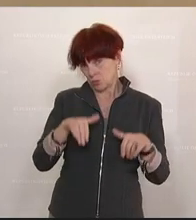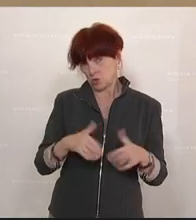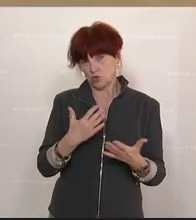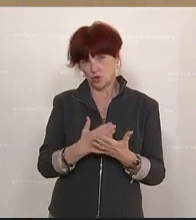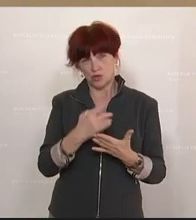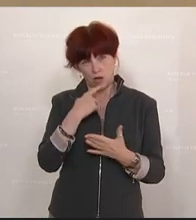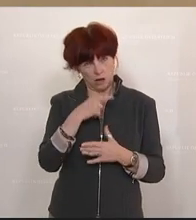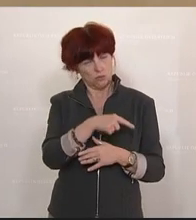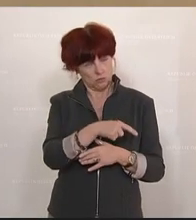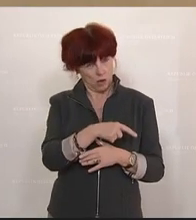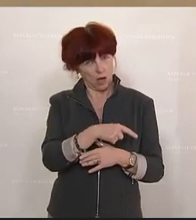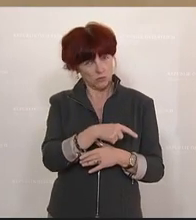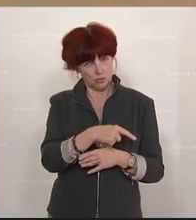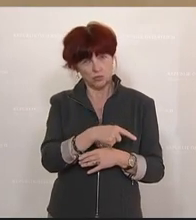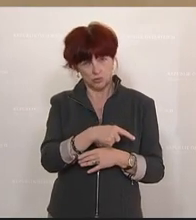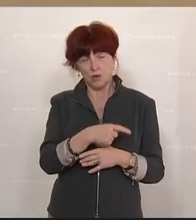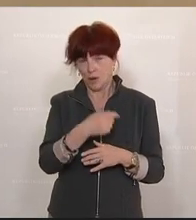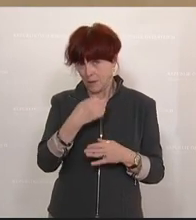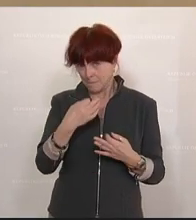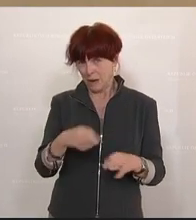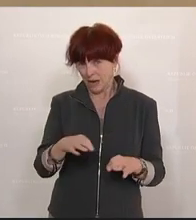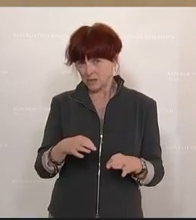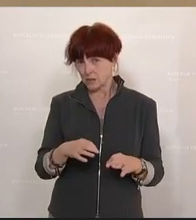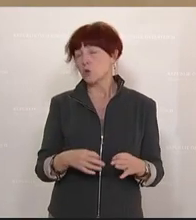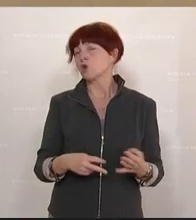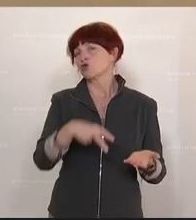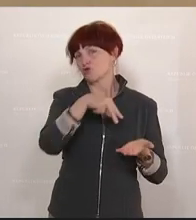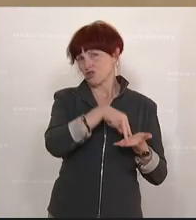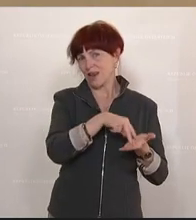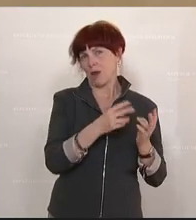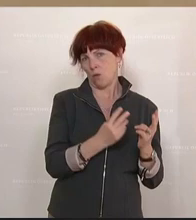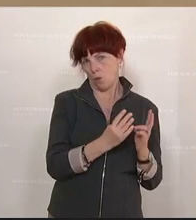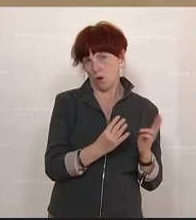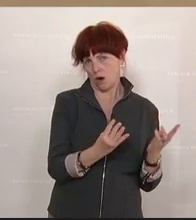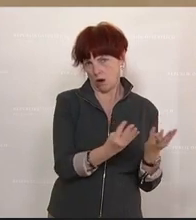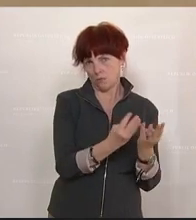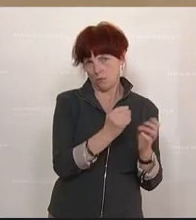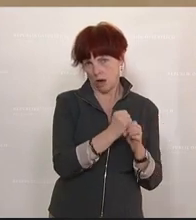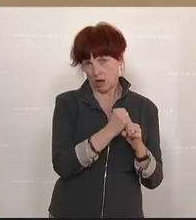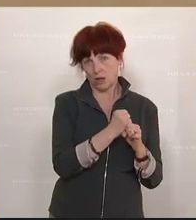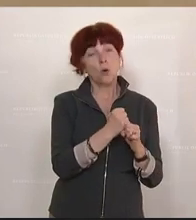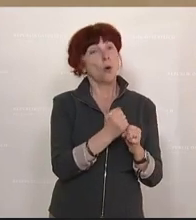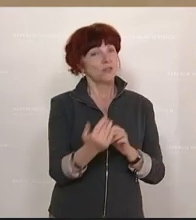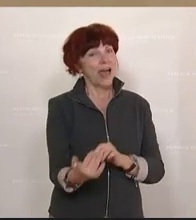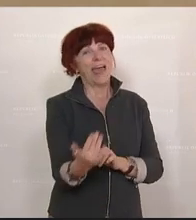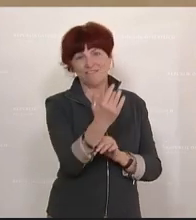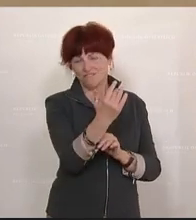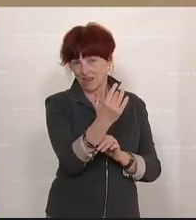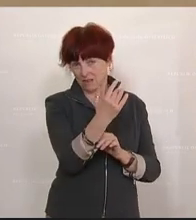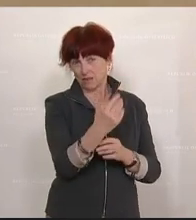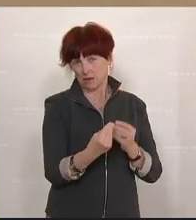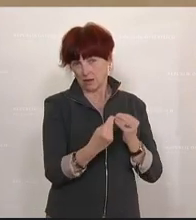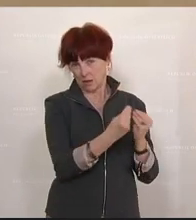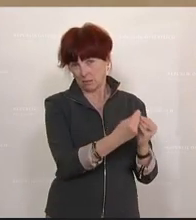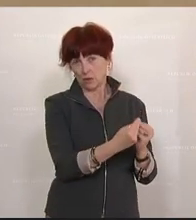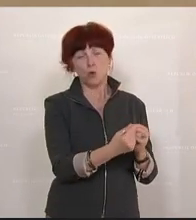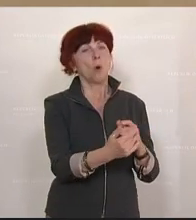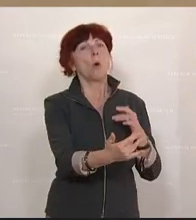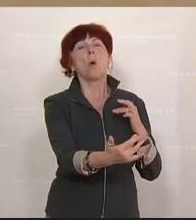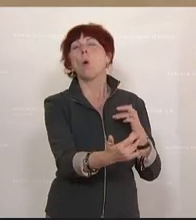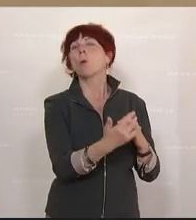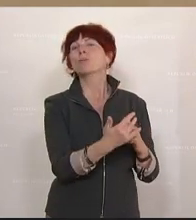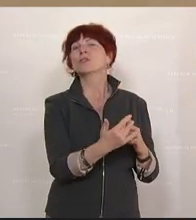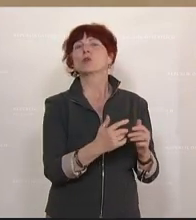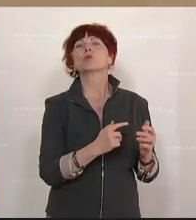legitim war, diese Stehung zu machen und auch diese Einwände vorzubringen von der Opposition.